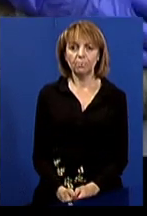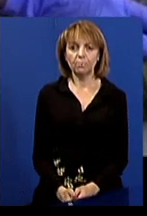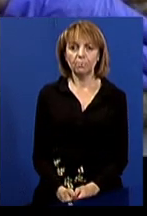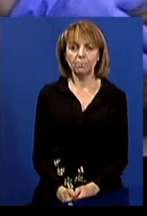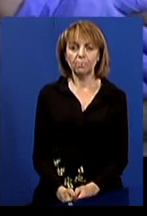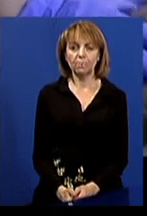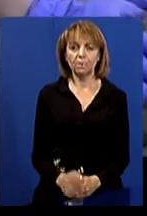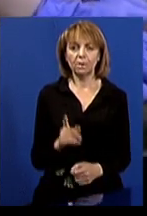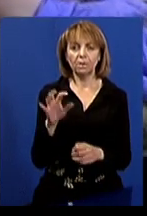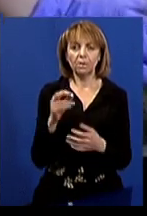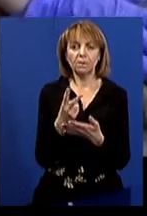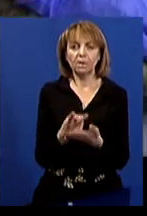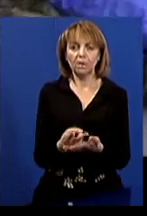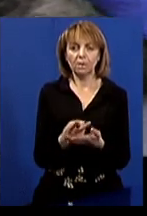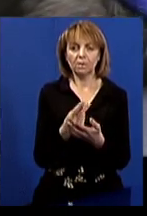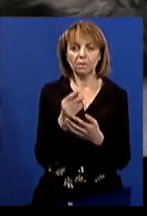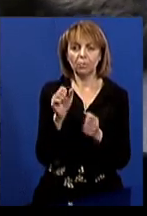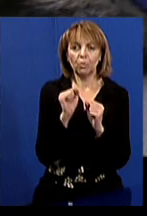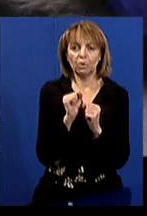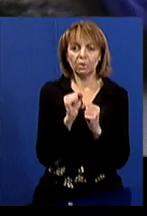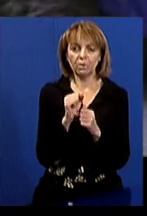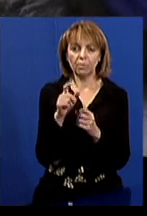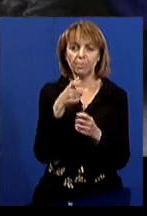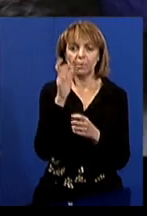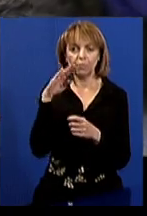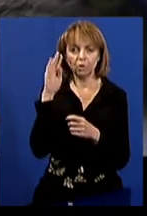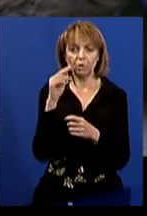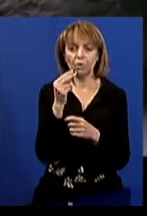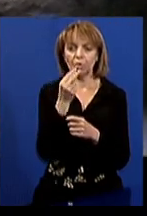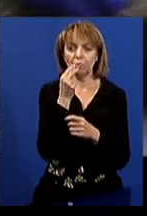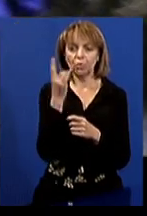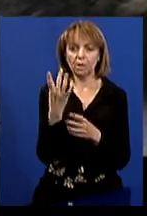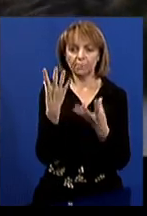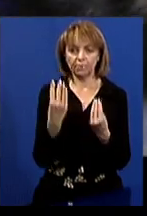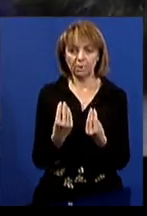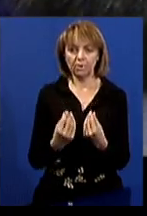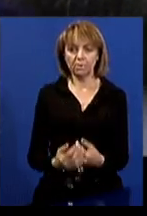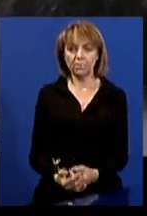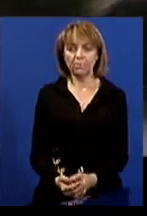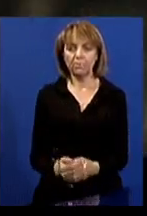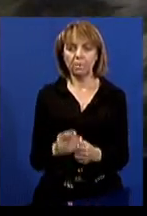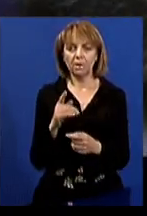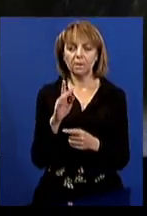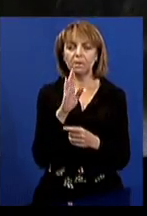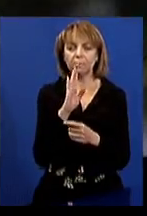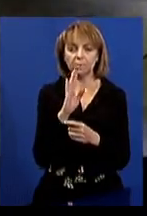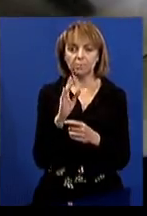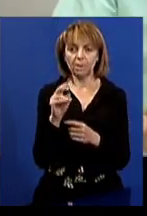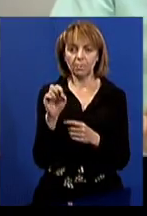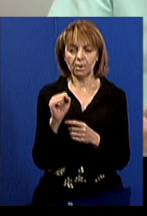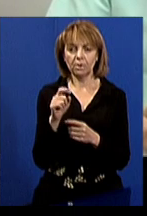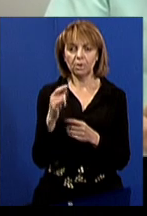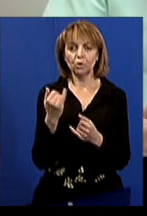Вона одразу лягає, їй страшно. П'є водичку, їсть раз на день. Це самиця. Зараз її стан